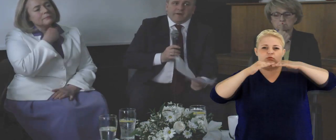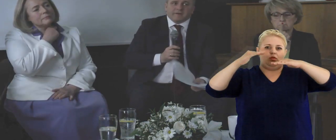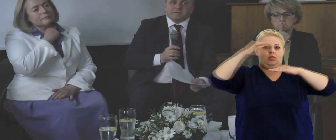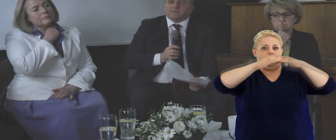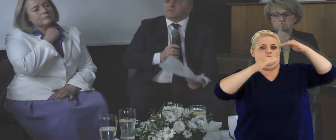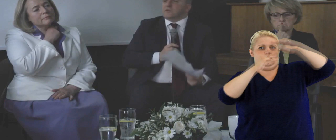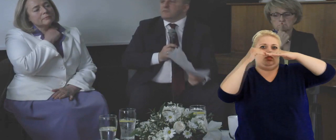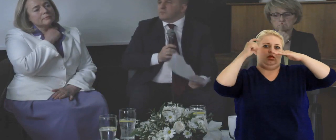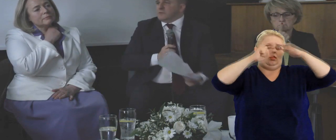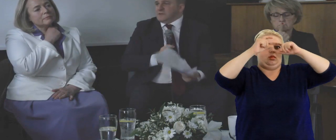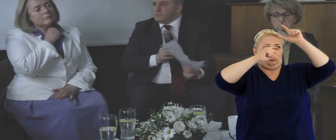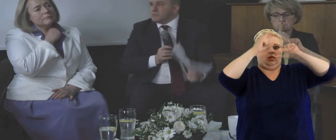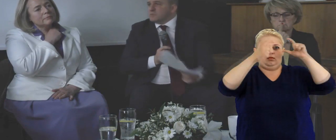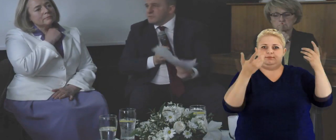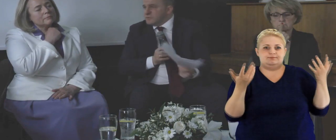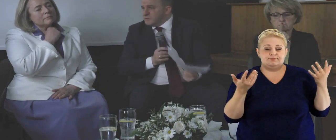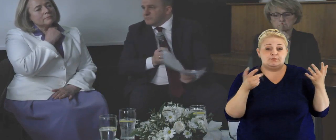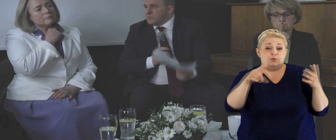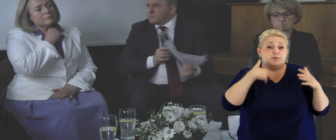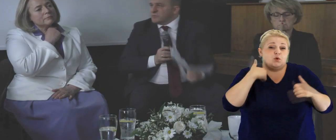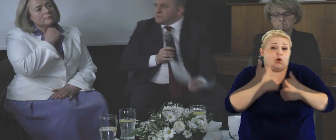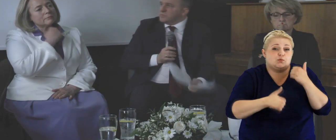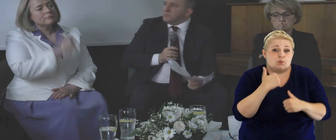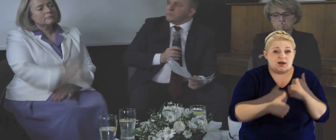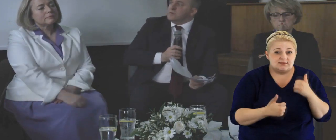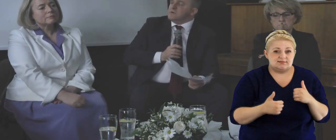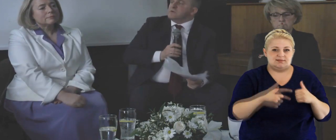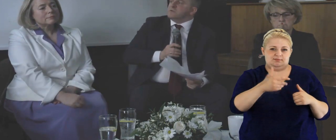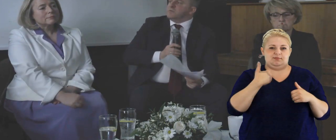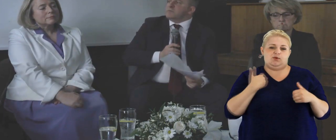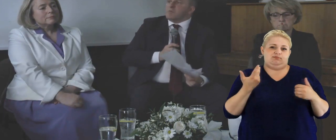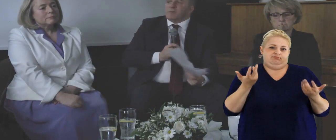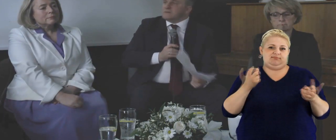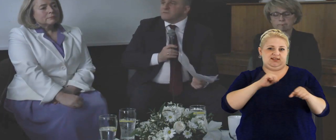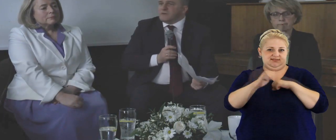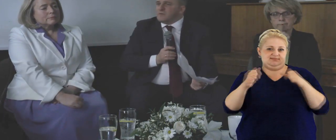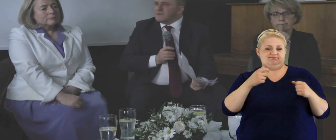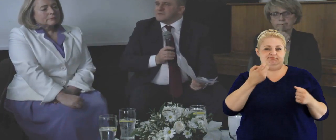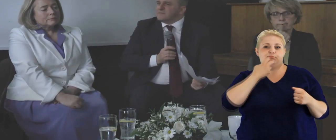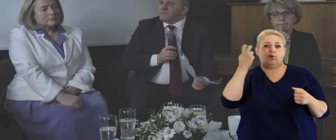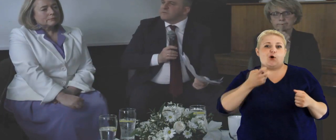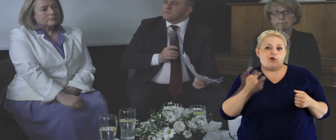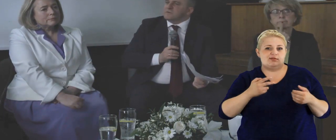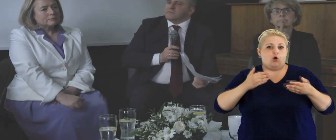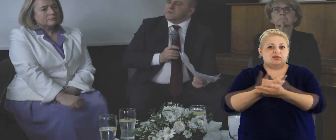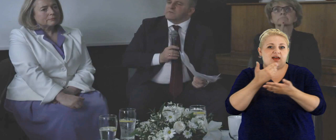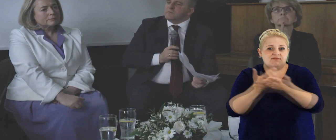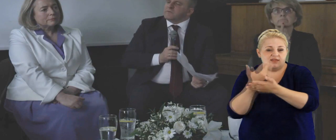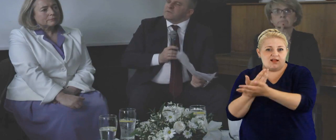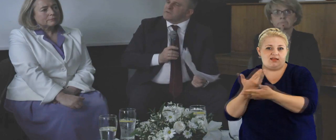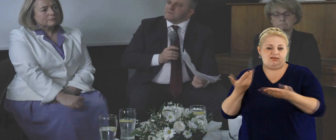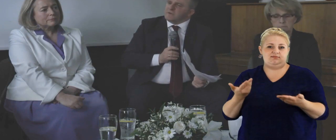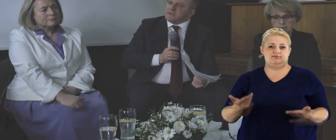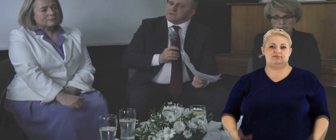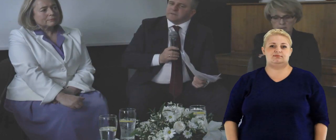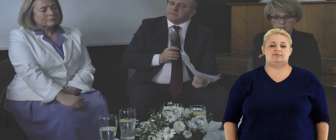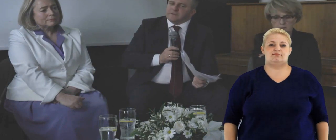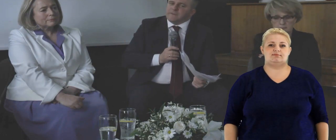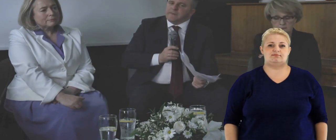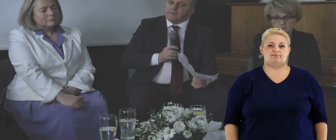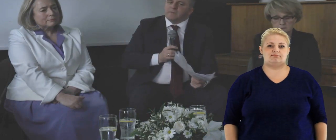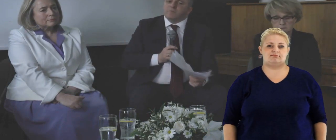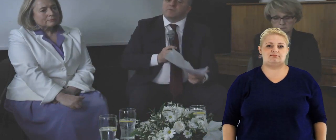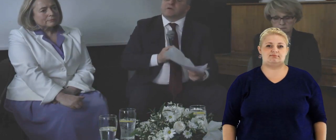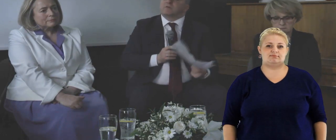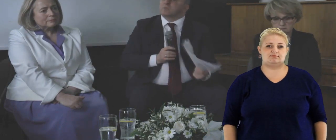takim dużym lobbyingiem, dobrym do studiów, miał bardzo wielowarstwowy charakter.